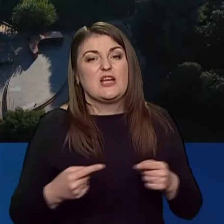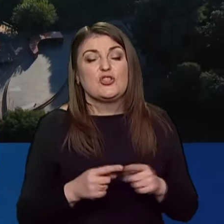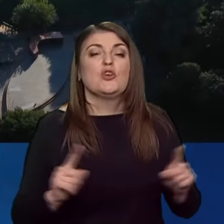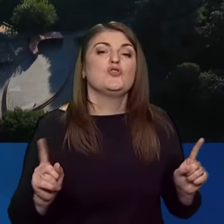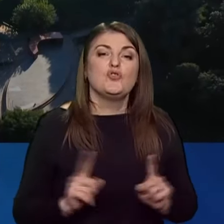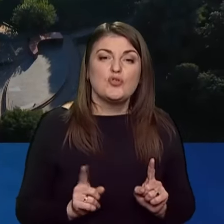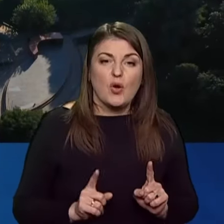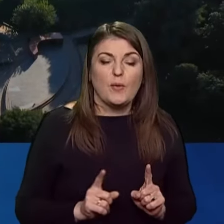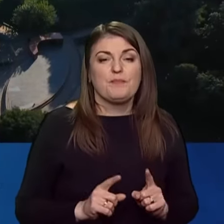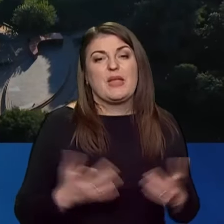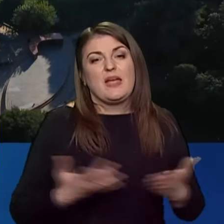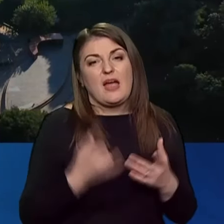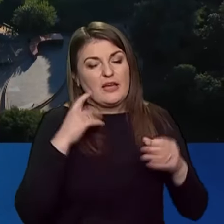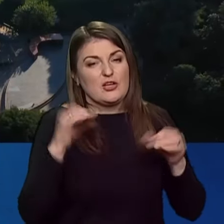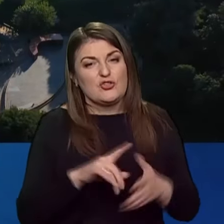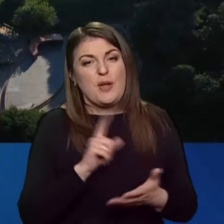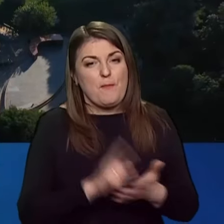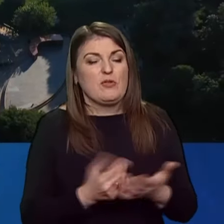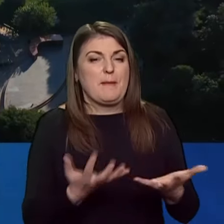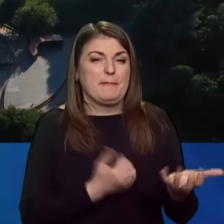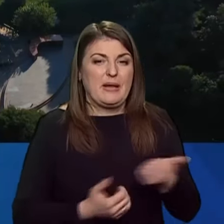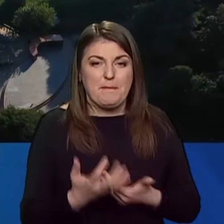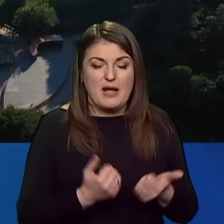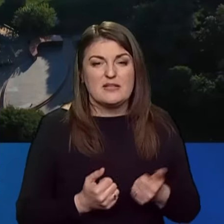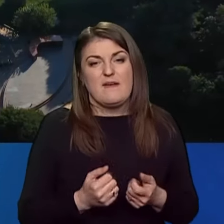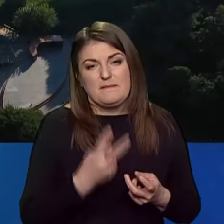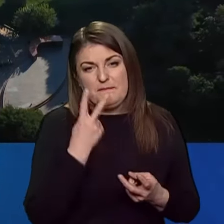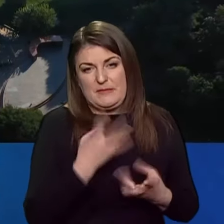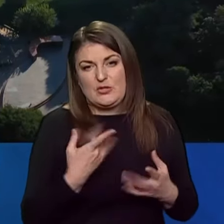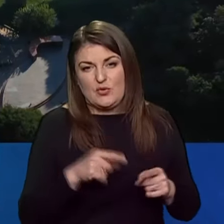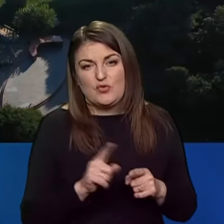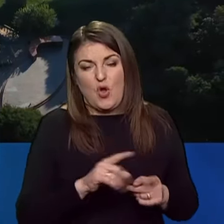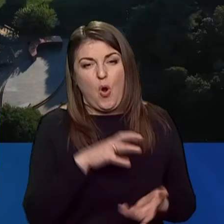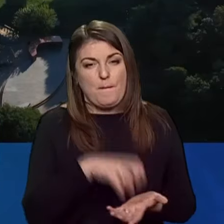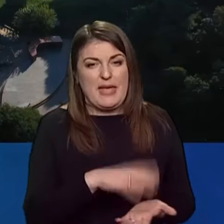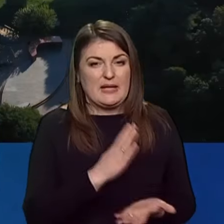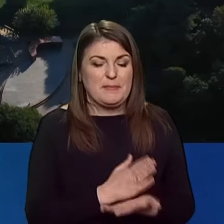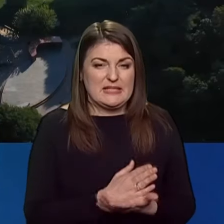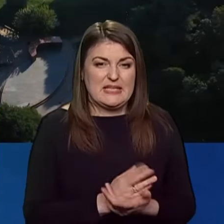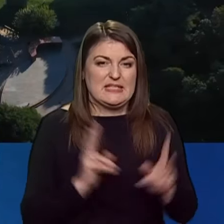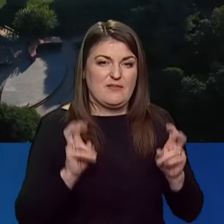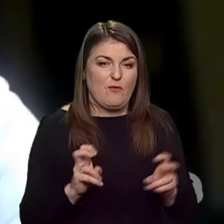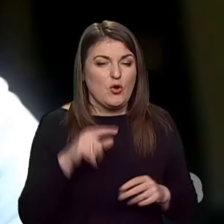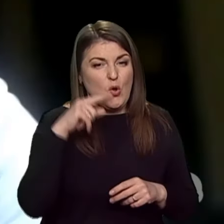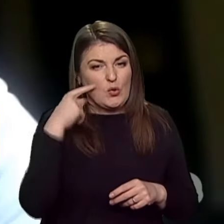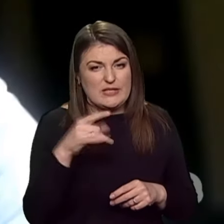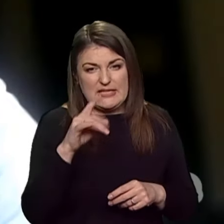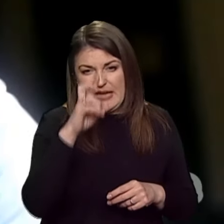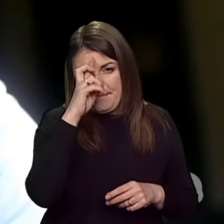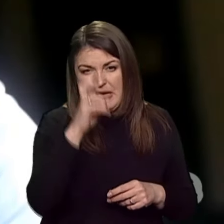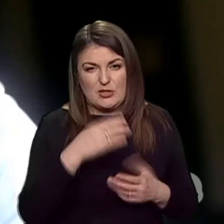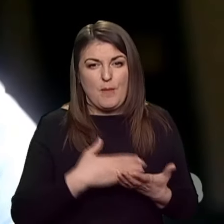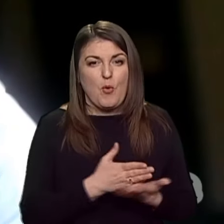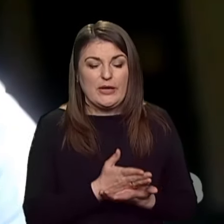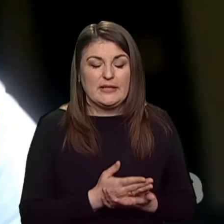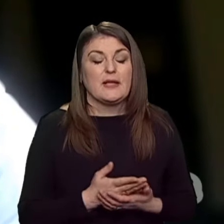які рішення повинні прийматися, виходячи з того, що об'єкт містить символіку російської імперської політики.